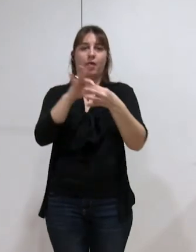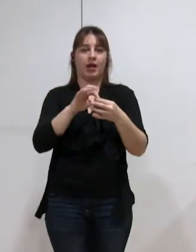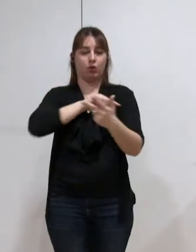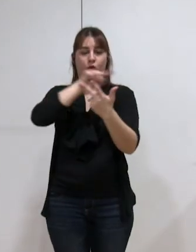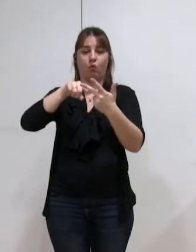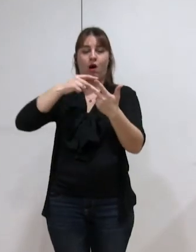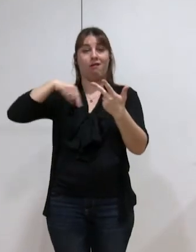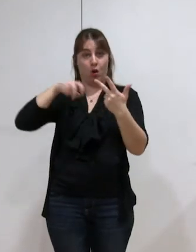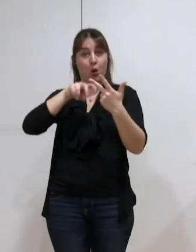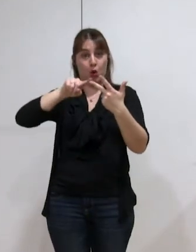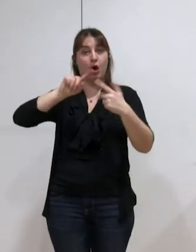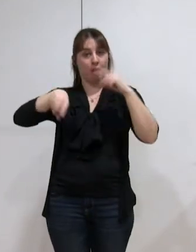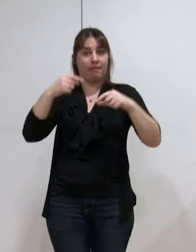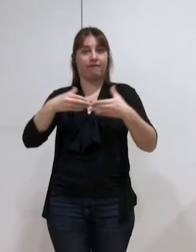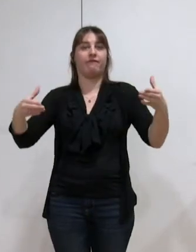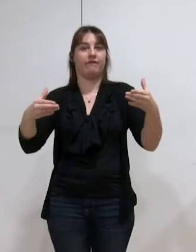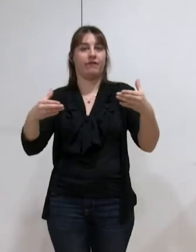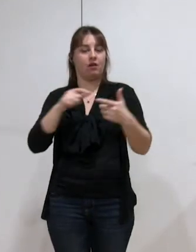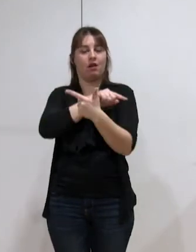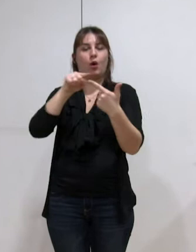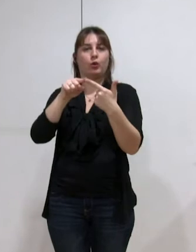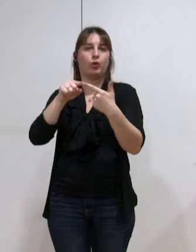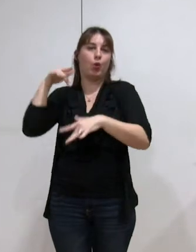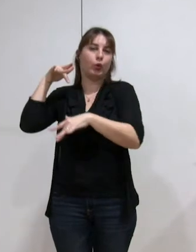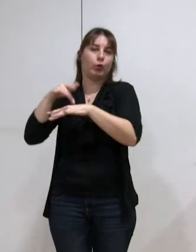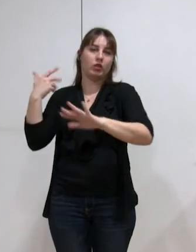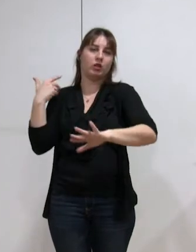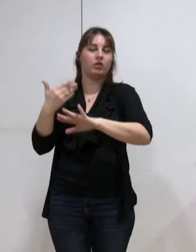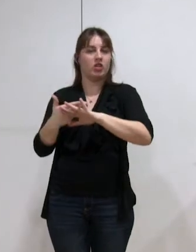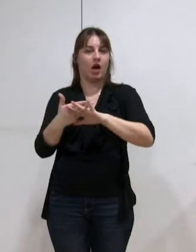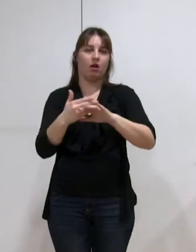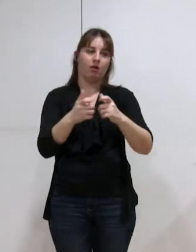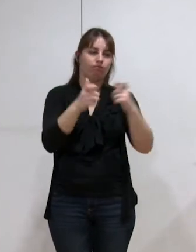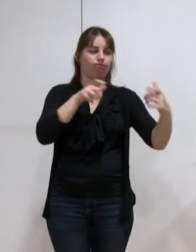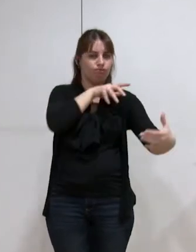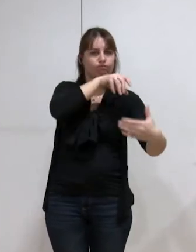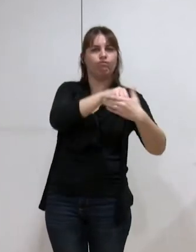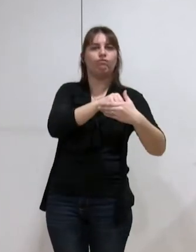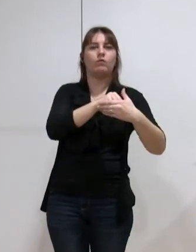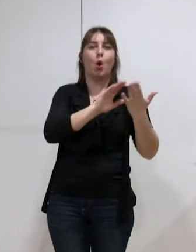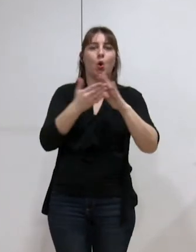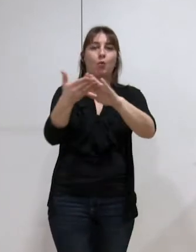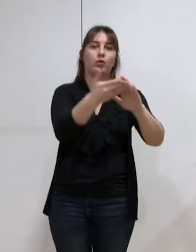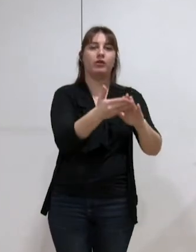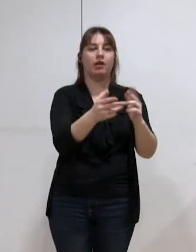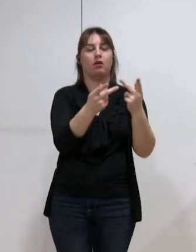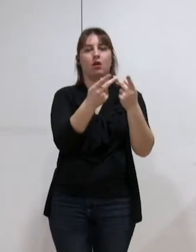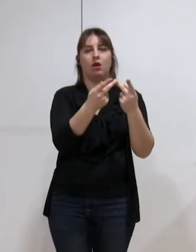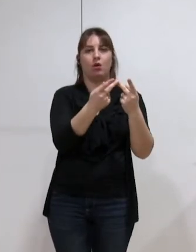métropole, les autres étant déjà des institutions plus intégrées, qui étaient des communautés urbaines.